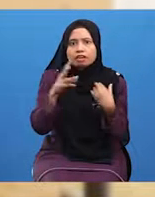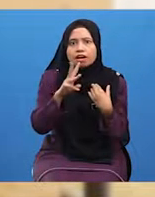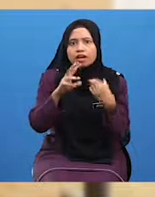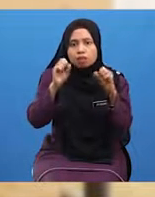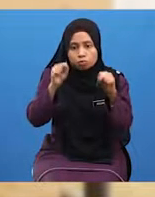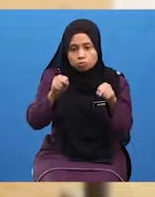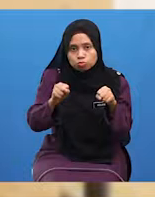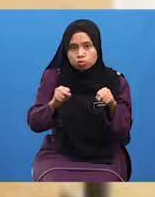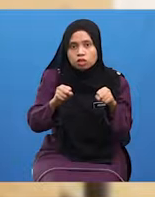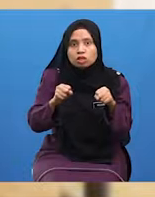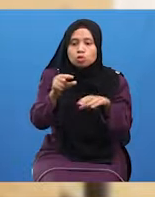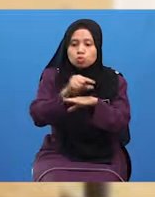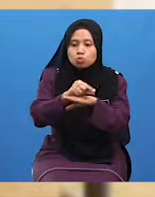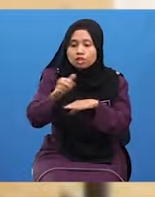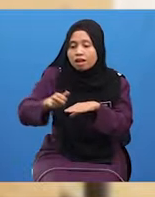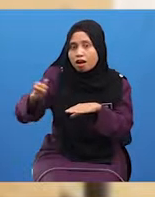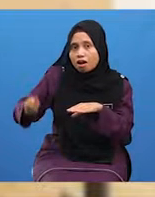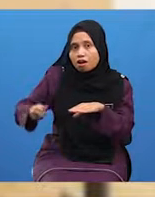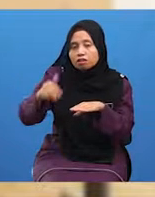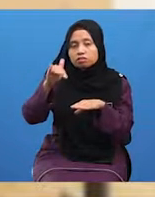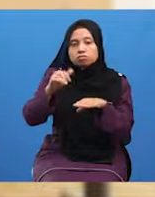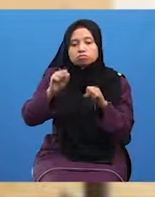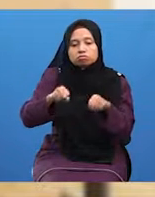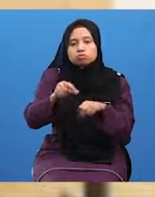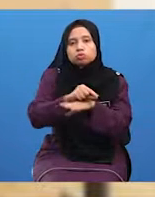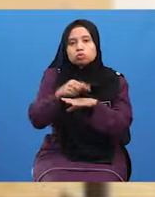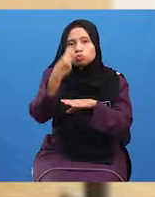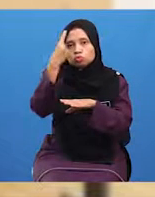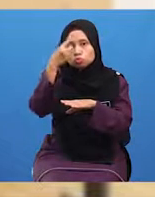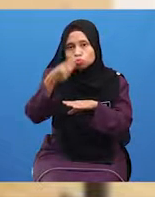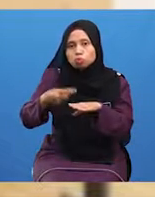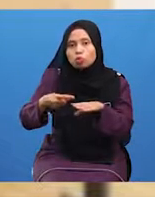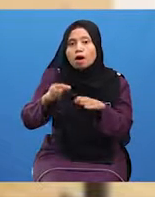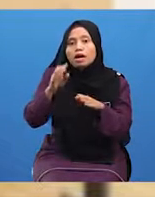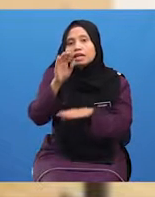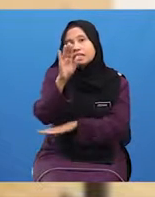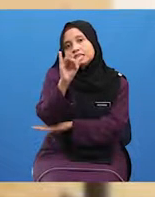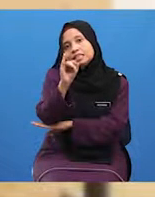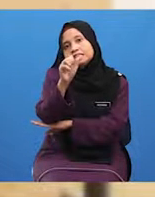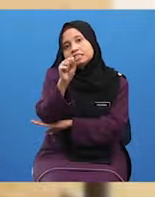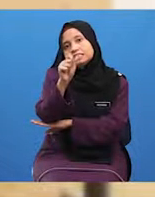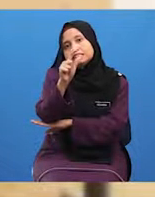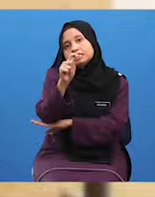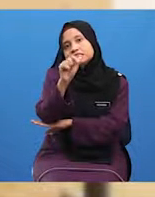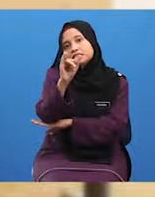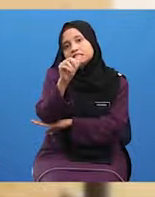beberapa alat yang boleh digunakan untuk tujuan beristinjak